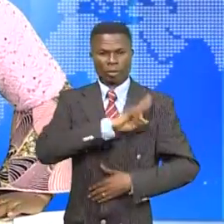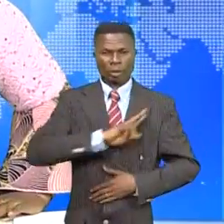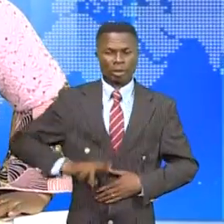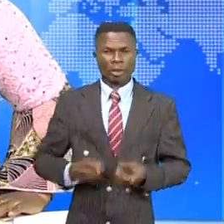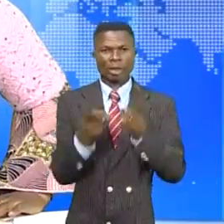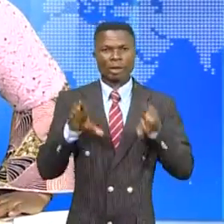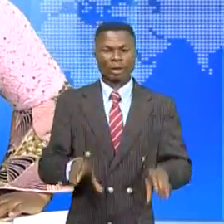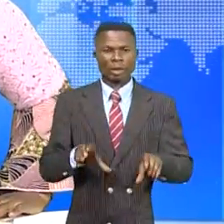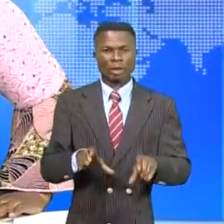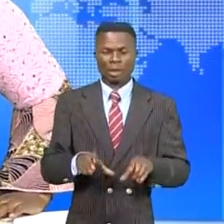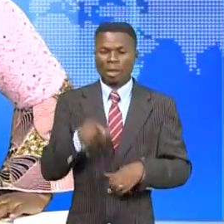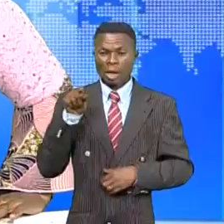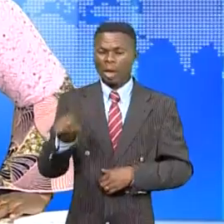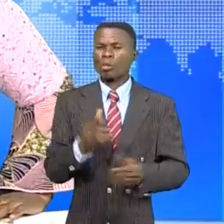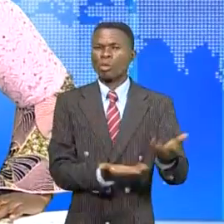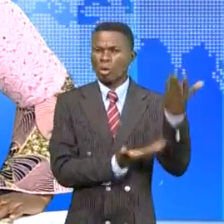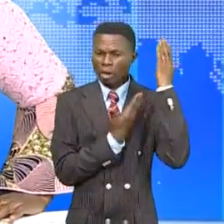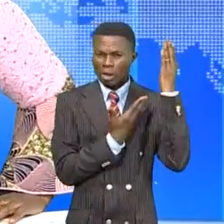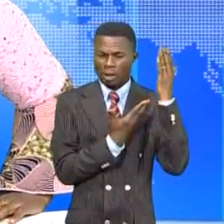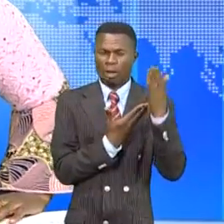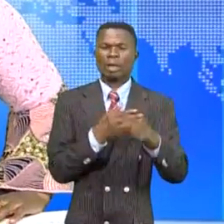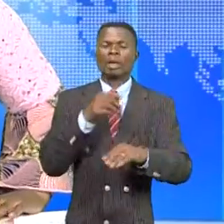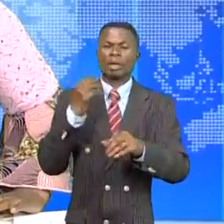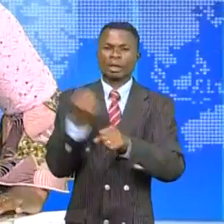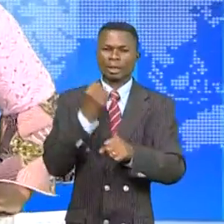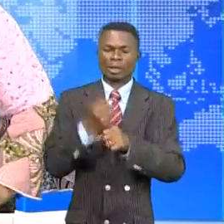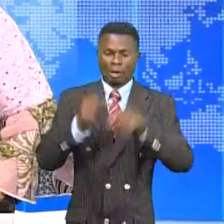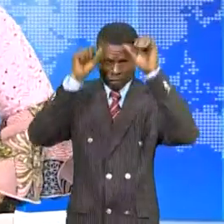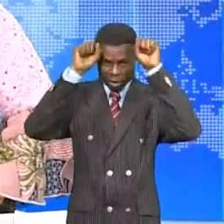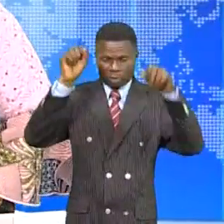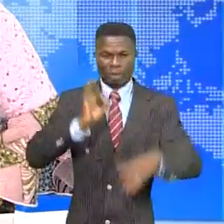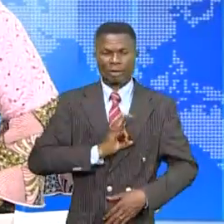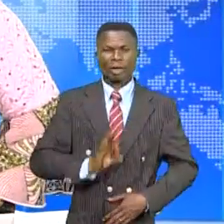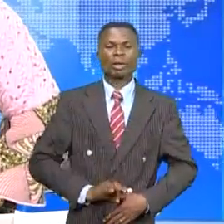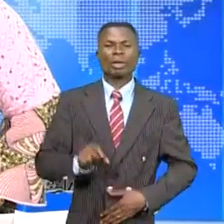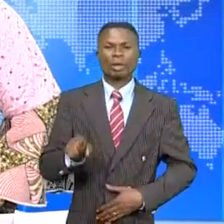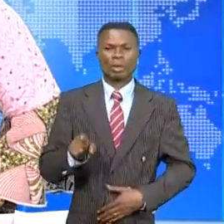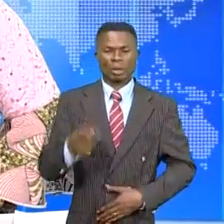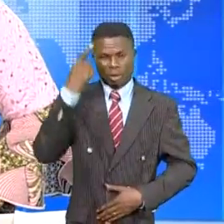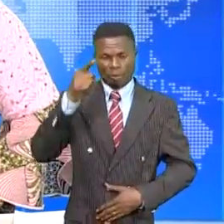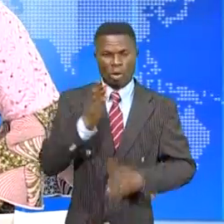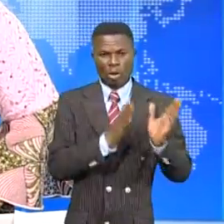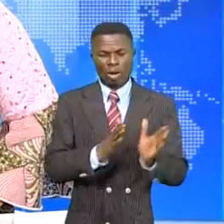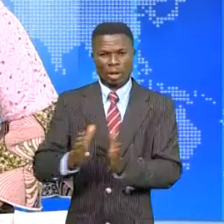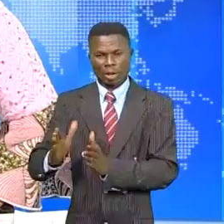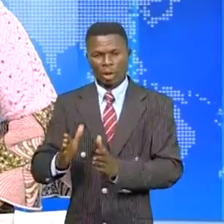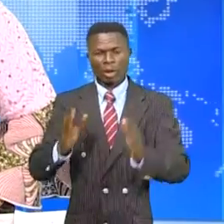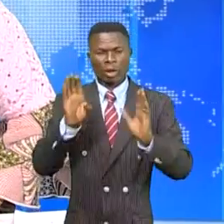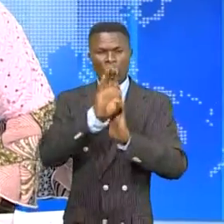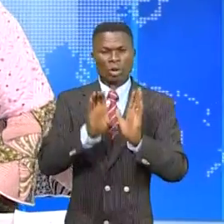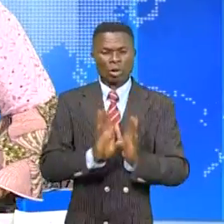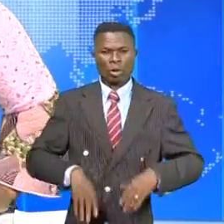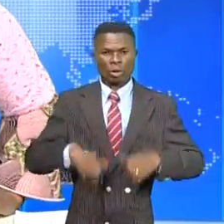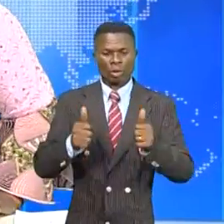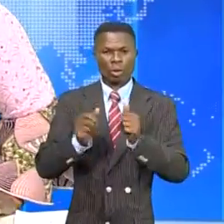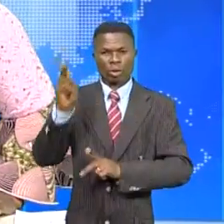du Congo est l'une des priorités du mandat du chef de l'État, Félix-Antoine Tiseké-Tilombo, pour l'amélioration des conditions de vie de